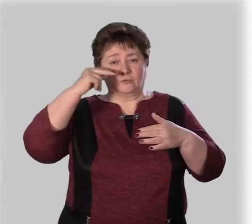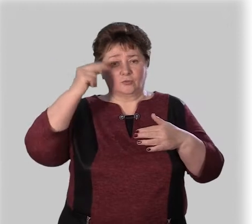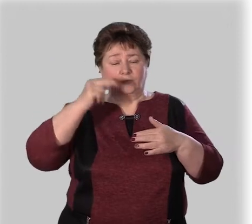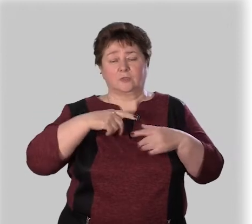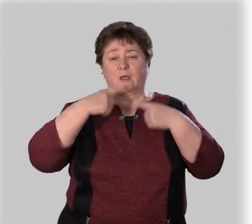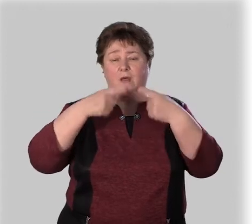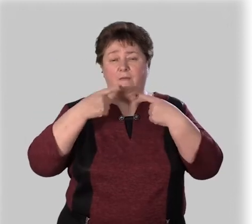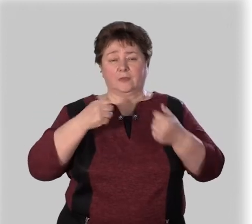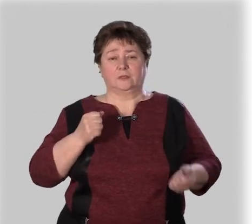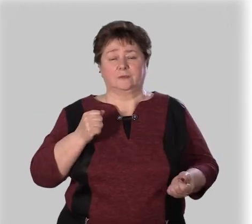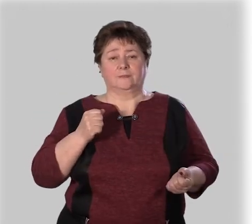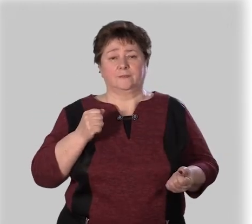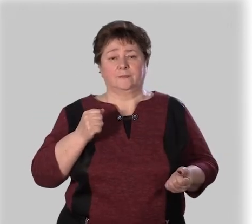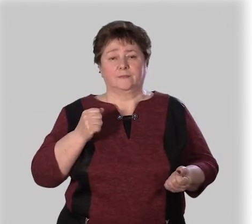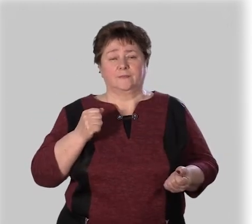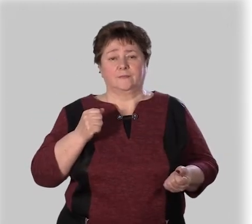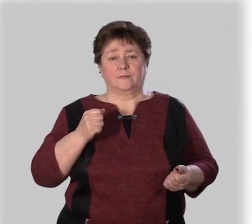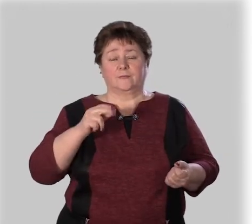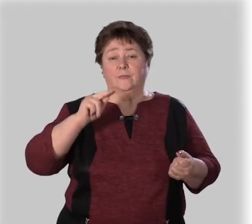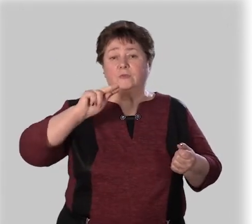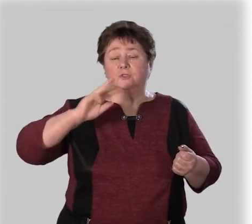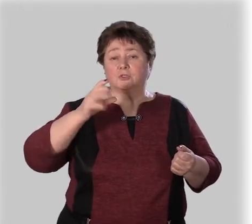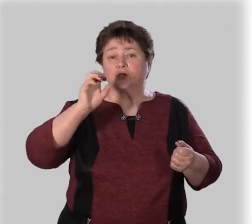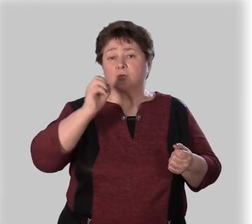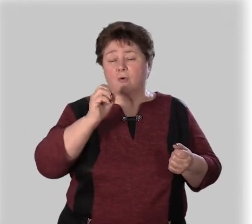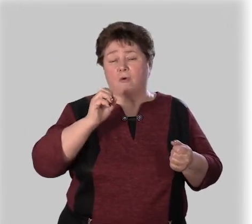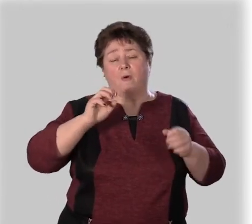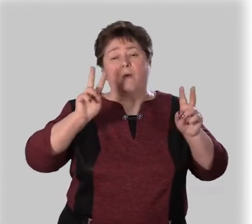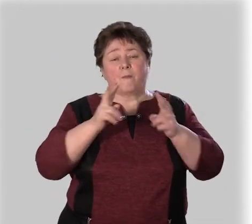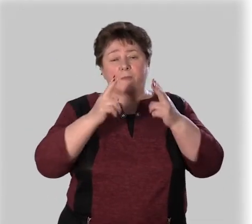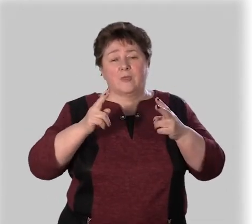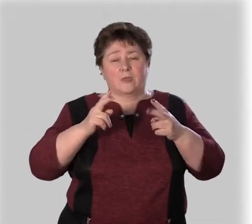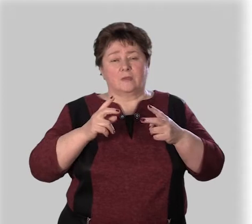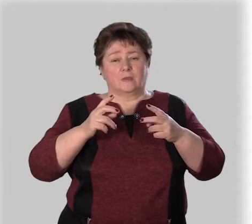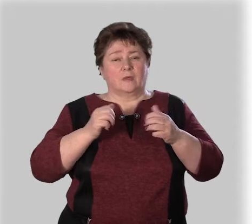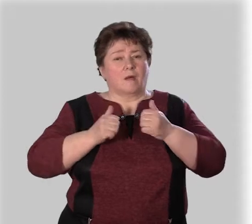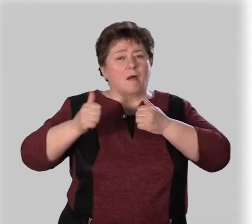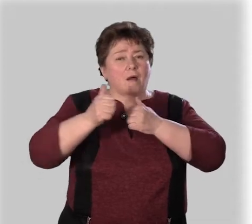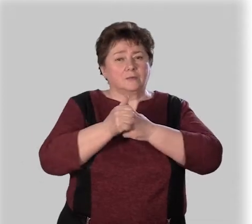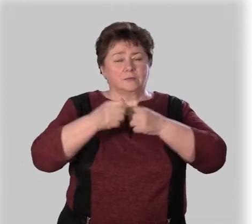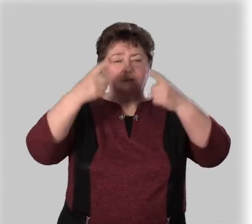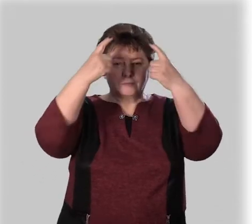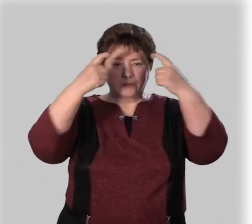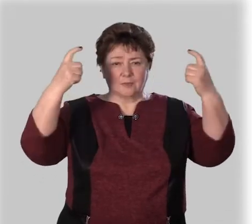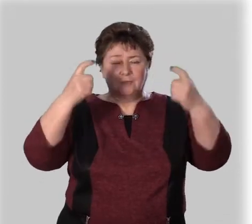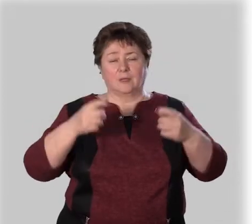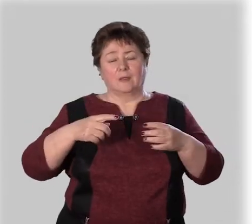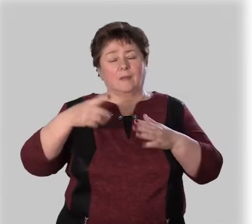птицы выучиваются говорить. Чьё пение особенно славится?